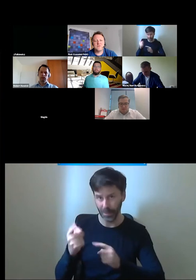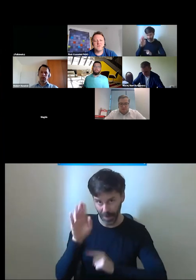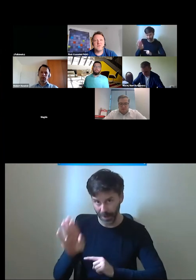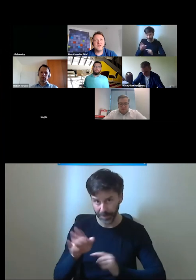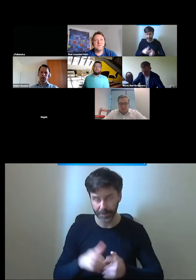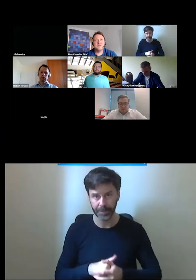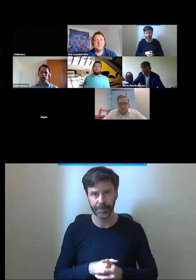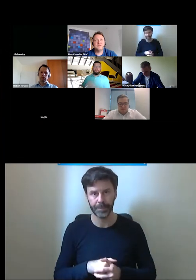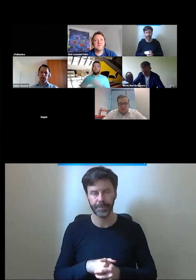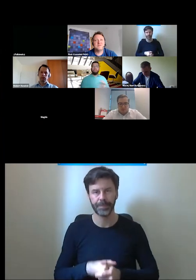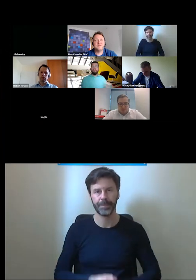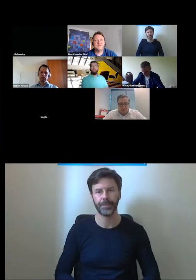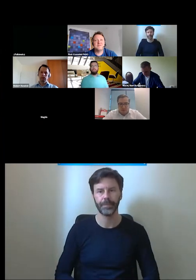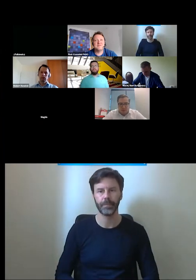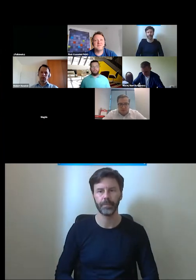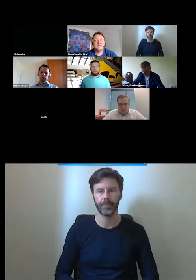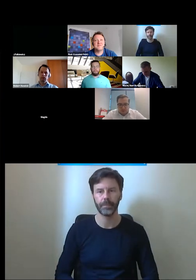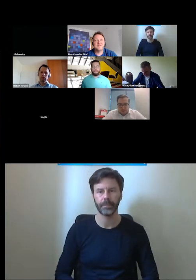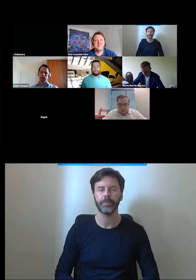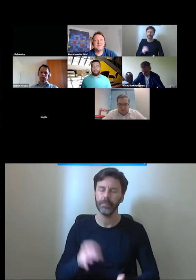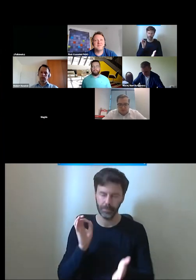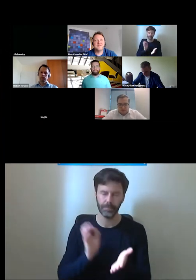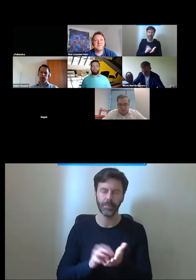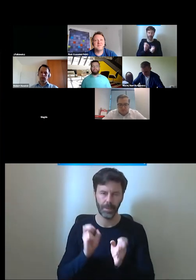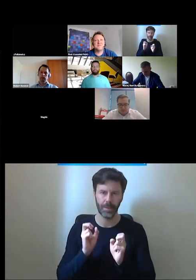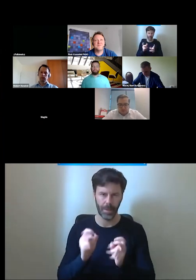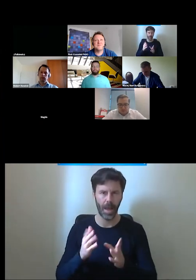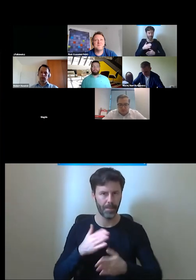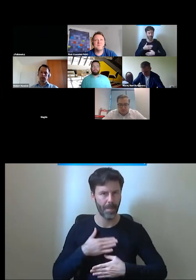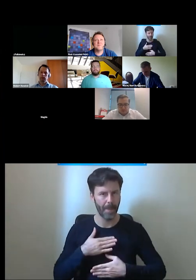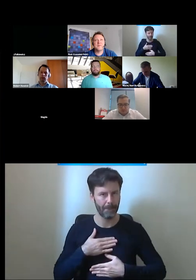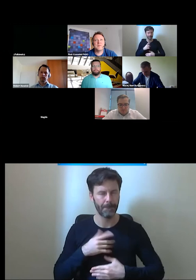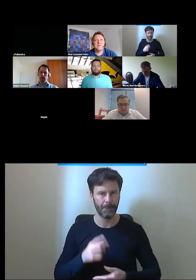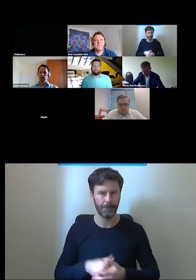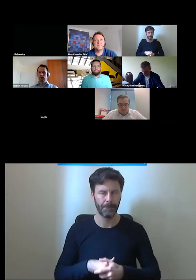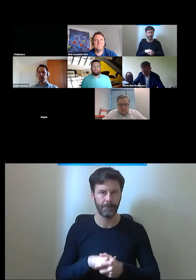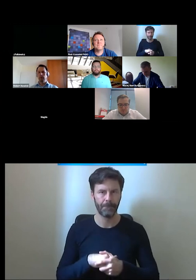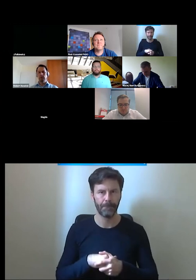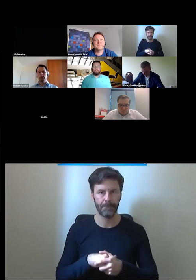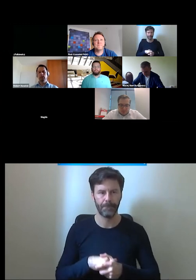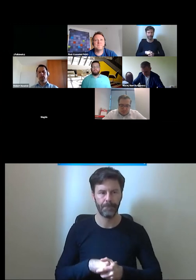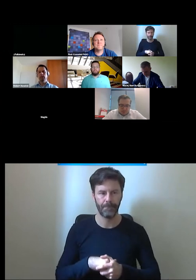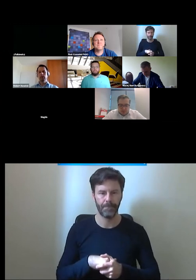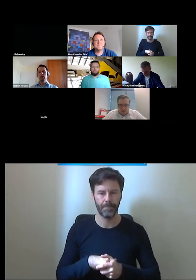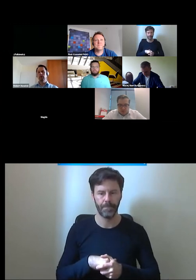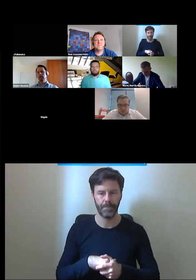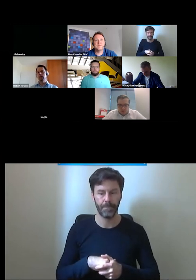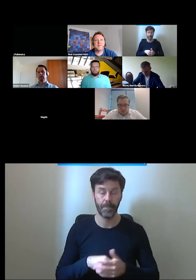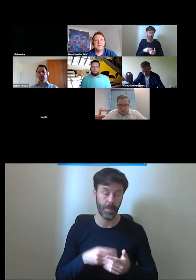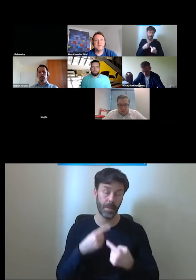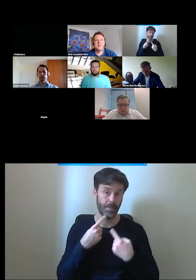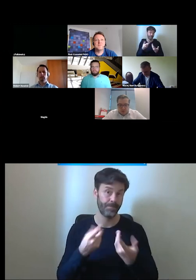Jak Pan wie? Z pewnością tak, z pewnością tak. myślę, że tutaj powiem trochę niestety, bo